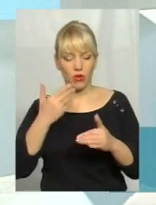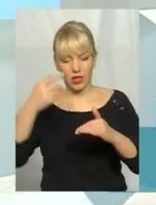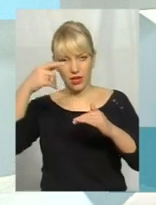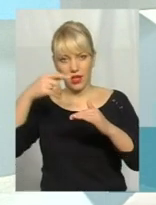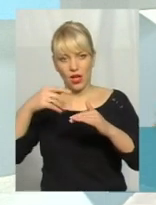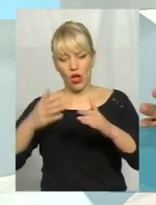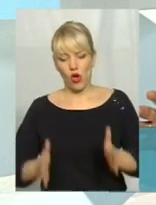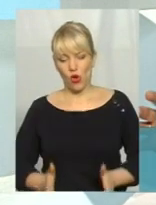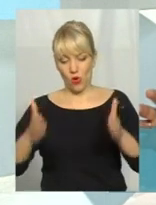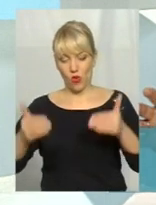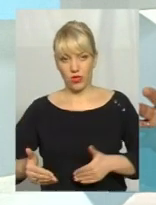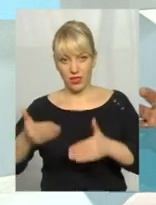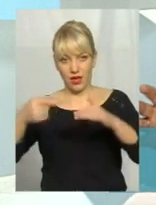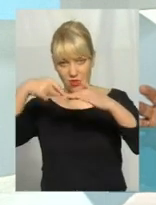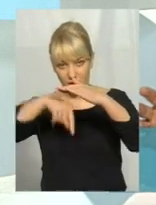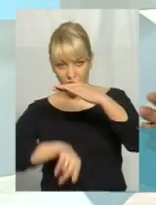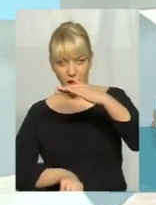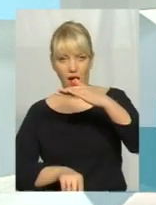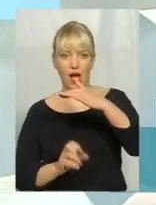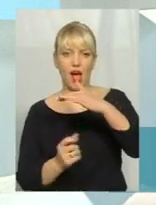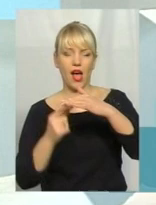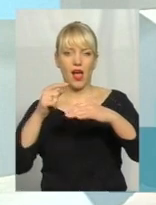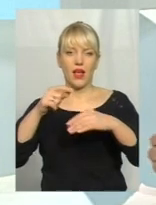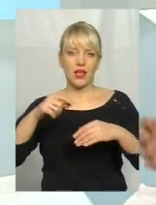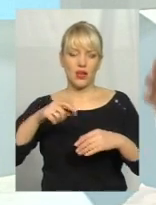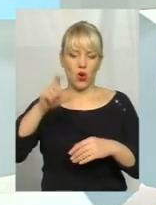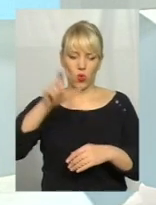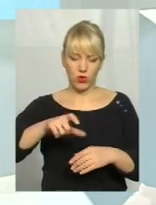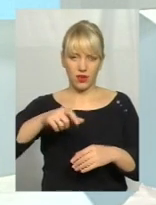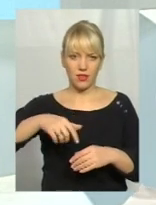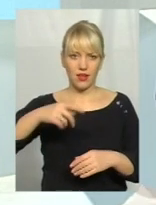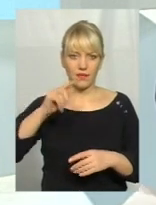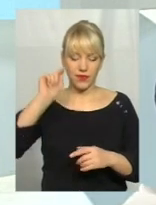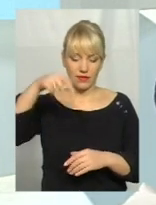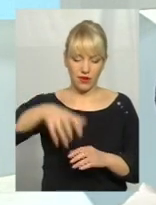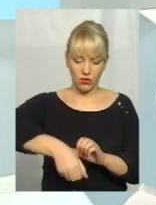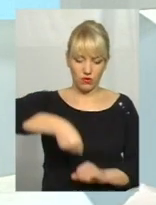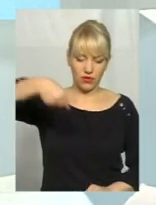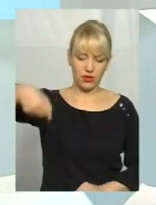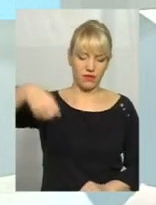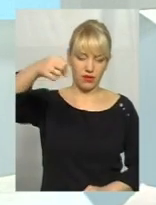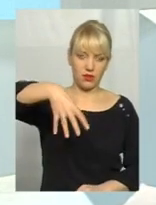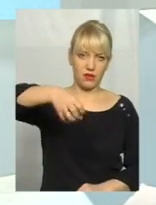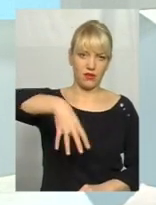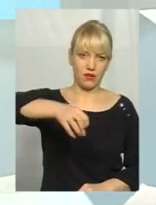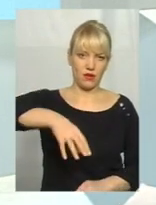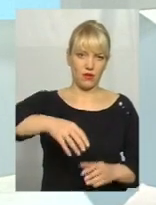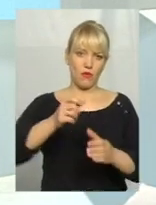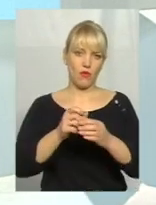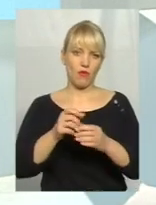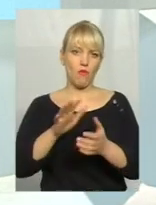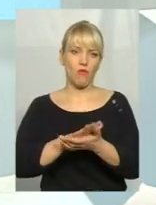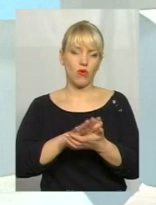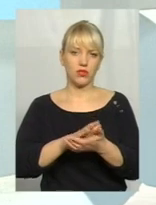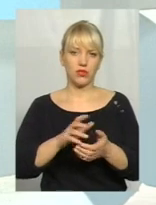рівня землі, а зверху ми маємо тільки приймальний бункер. Тобто людина прийшла, відкрила, вкинула сміття в той бункер і сміття знаходиться ніби